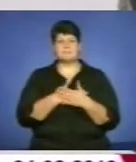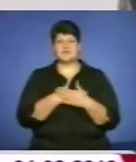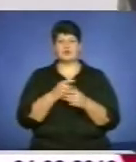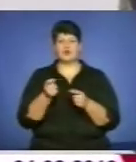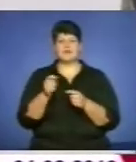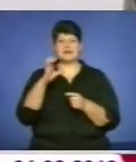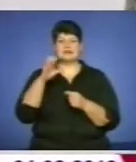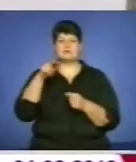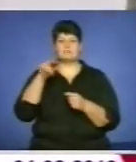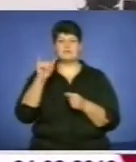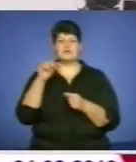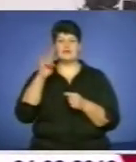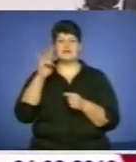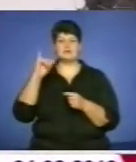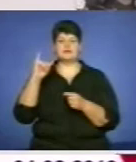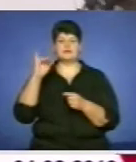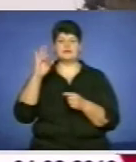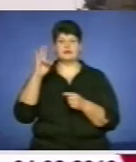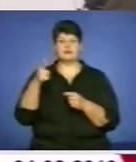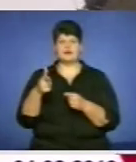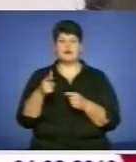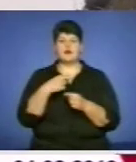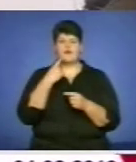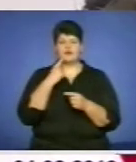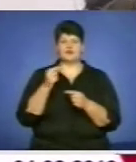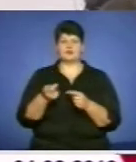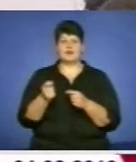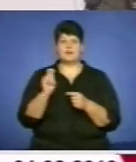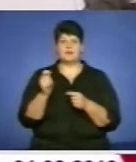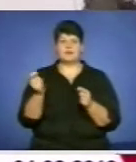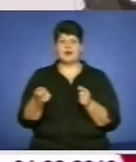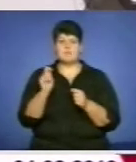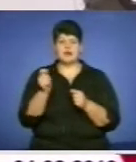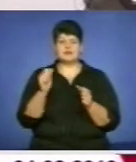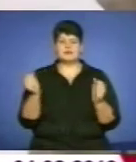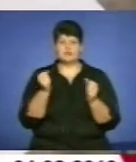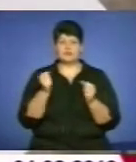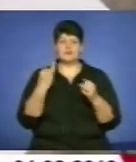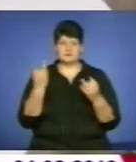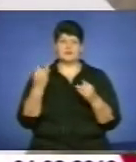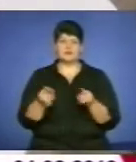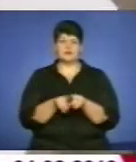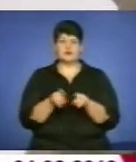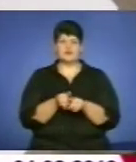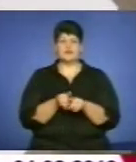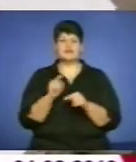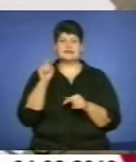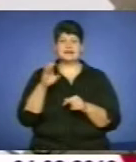спінінг. Хоча не заперечує, що рибалити взимку не менш цікаво. Тут головне стратегія. Ці стратегії